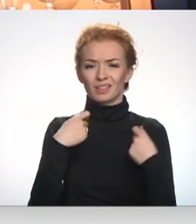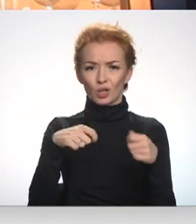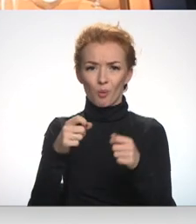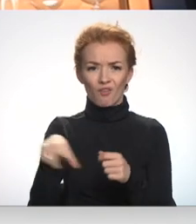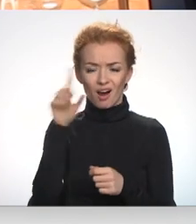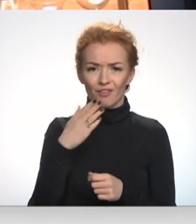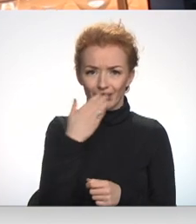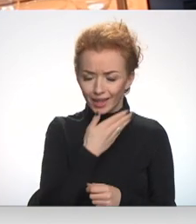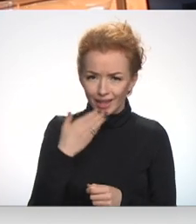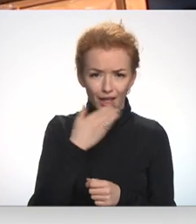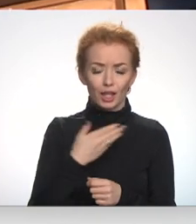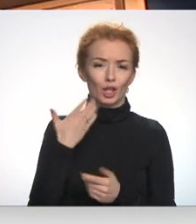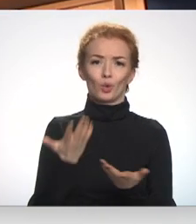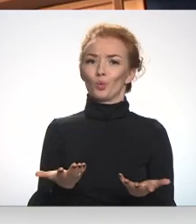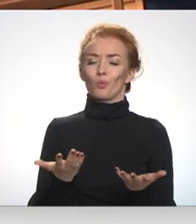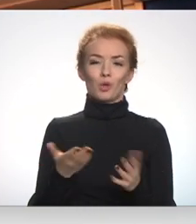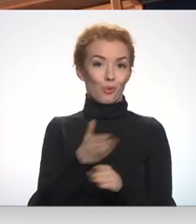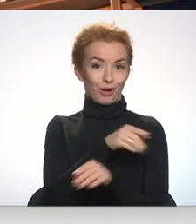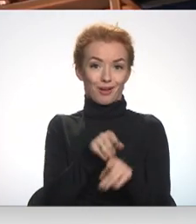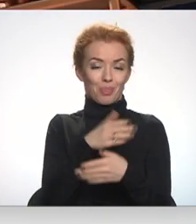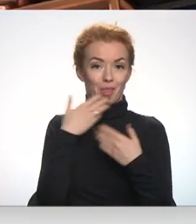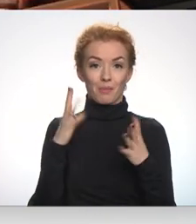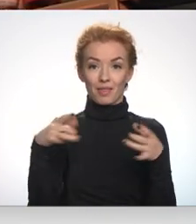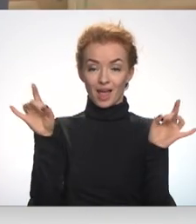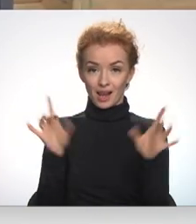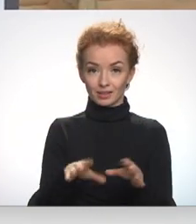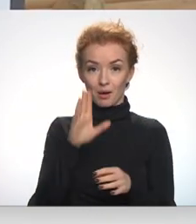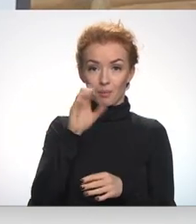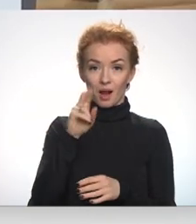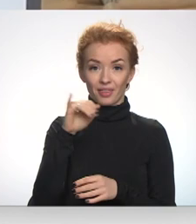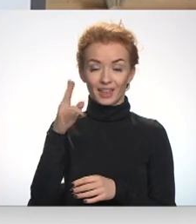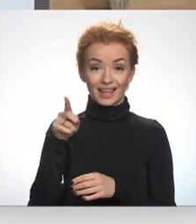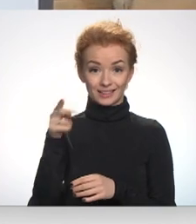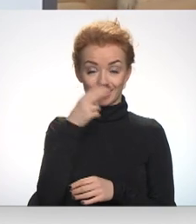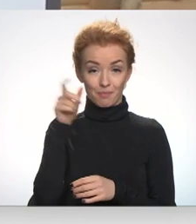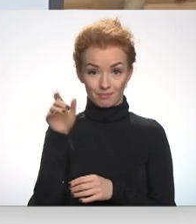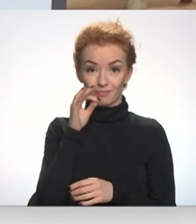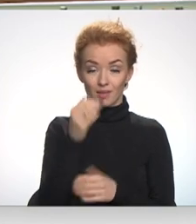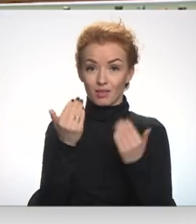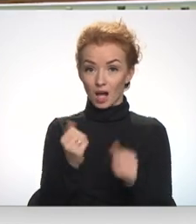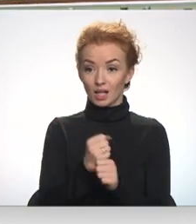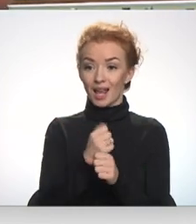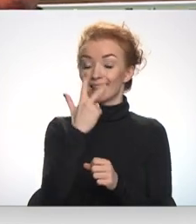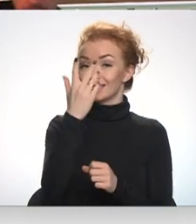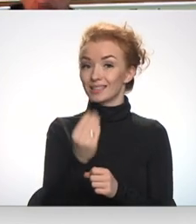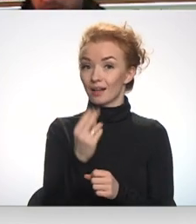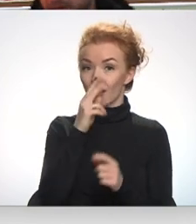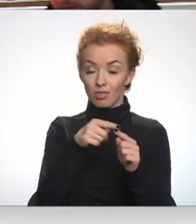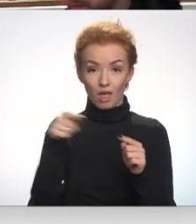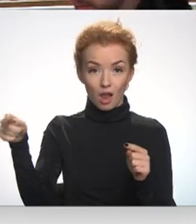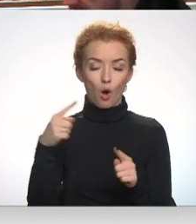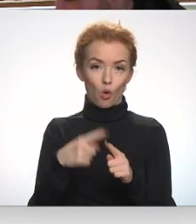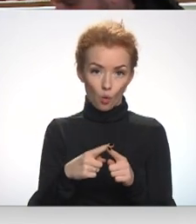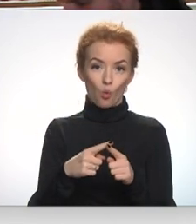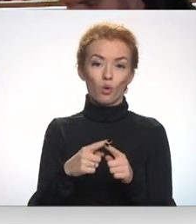vairāk, ko mēs kādreiz nedarījām. Savukāta restorāna brandiņas saimnieks norāda, ka šobrīd strādājo trīs dienas nedēļā un galvenais darbības